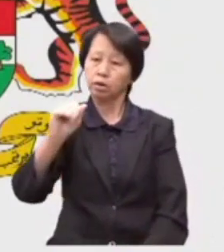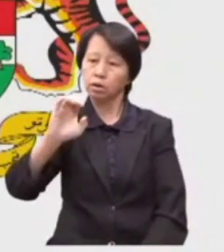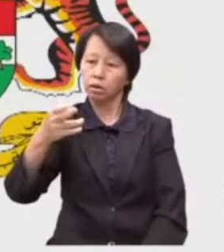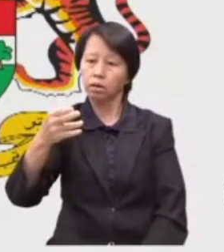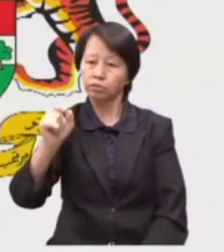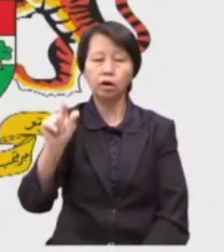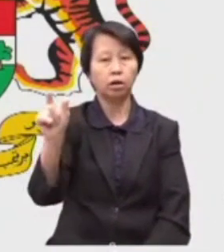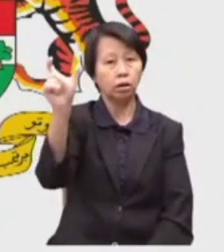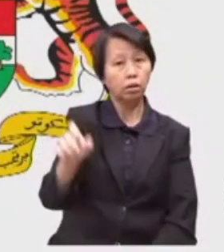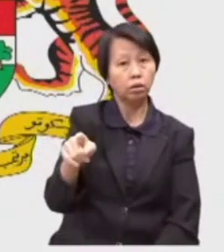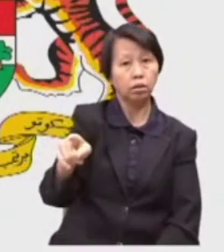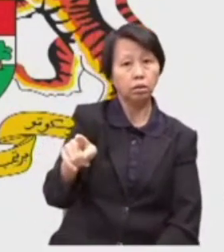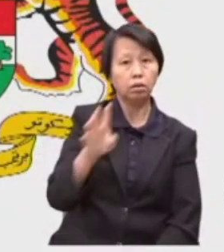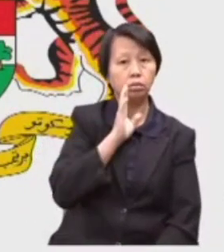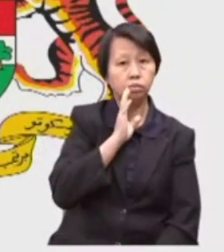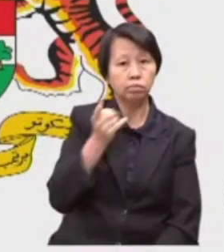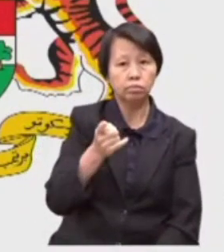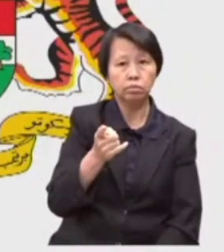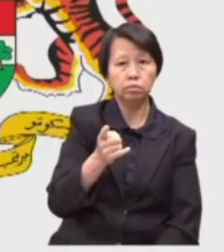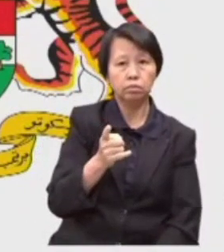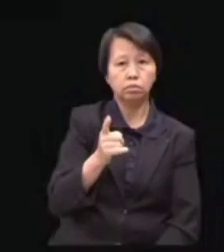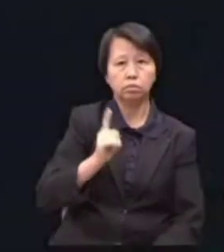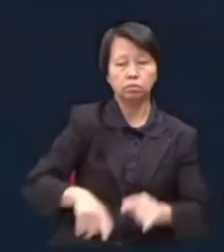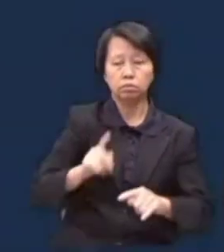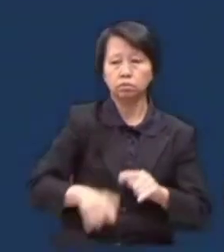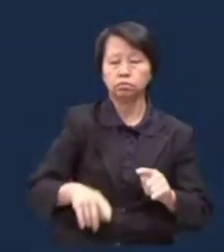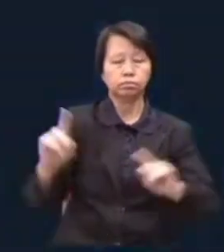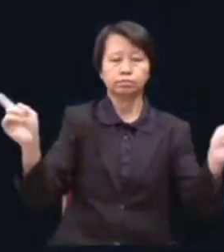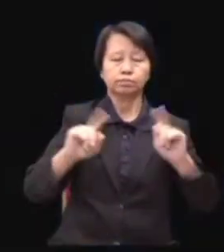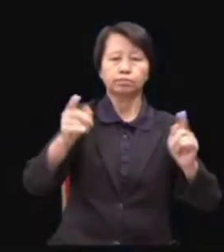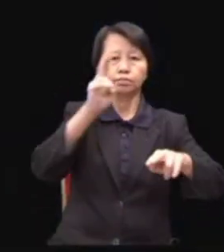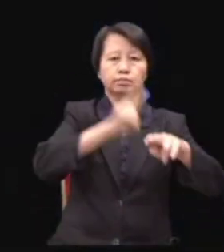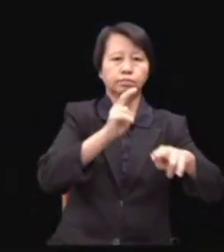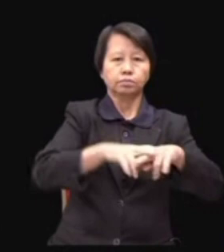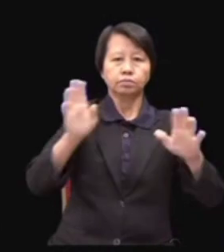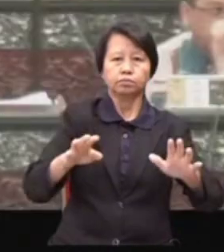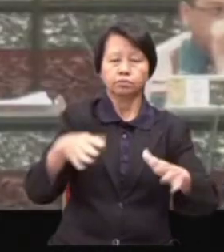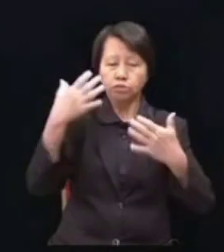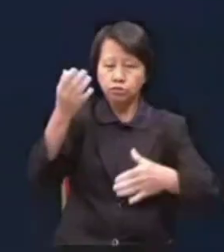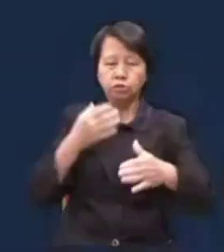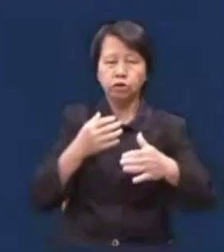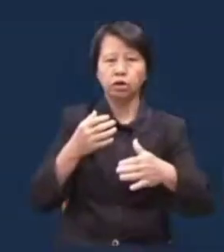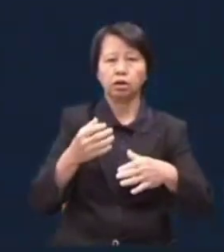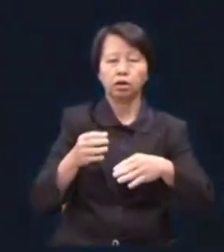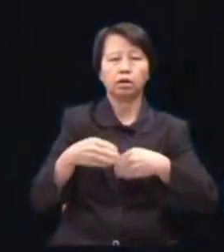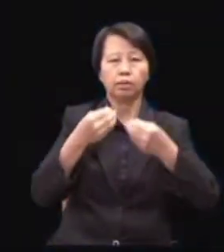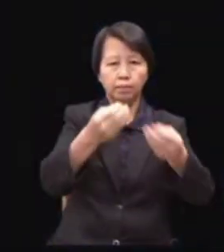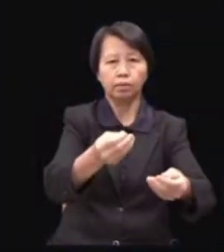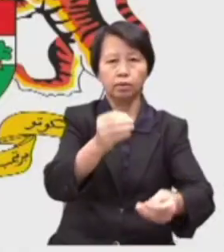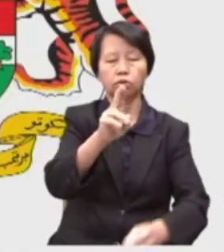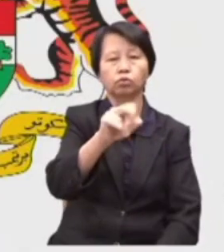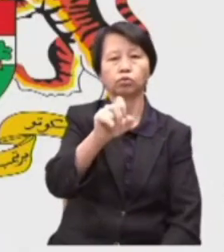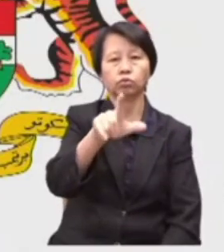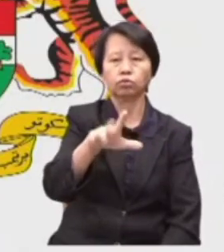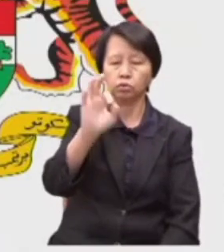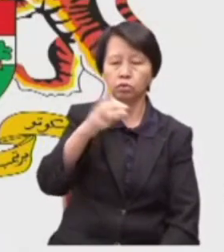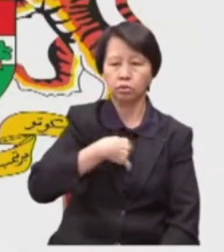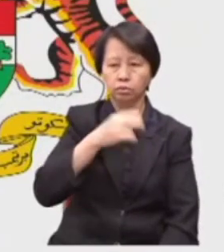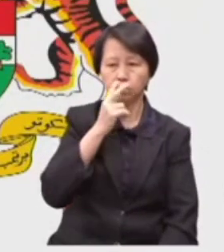telah mengatakan... tak boleh, Kapa? Tak boleh, Kapa? Duduk, duduk, duduk. Dah masuk usul, saya akan... Saya akan patikkan.